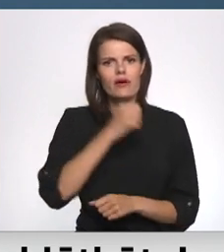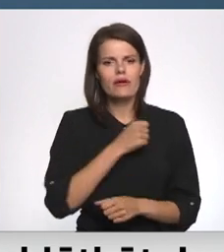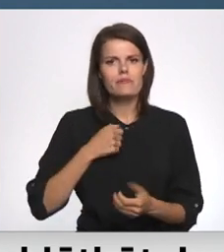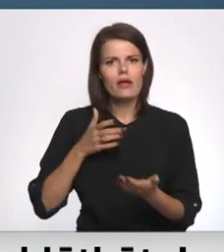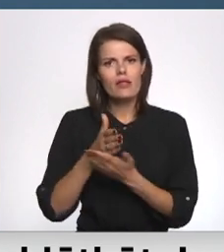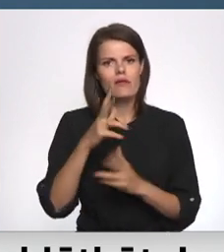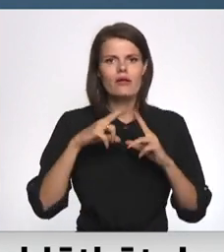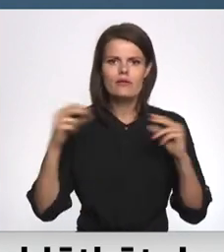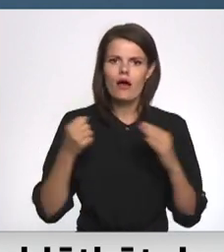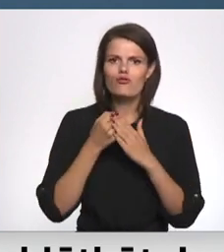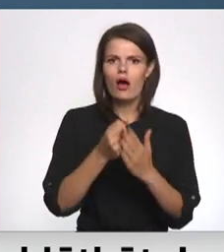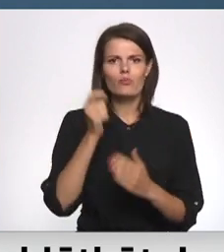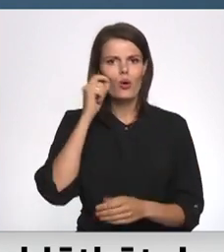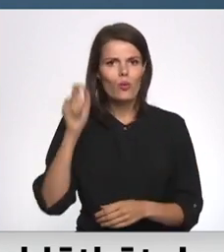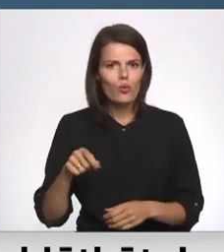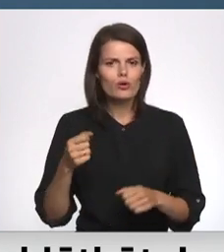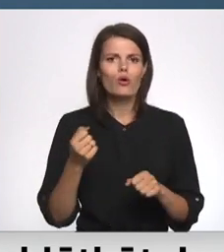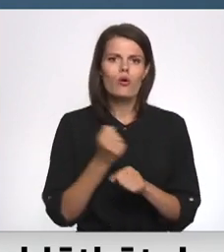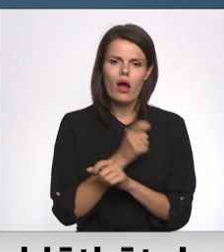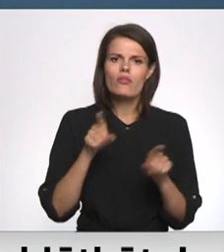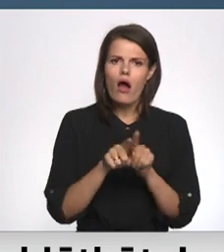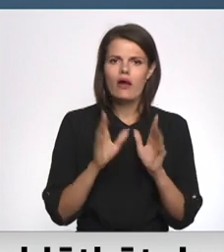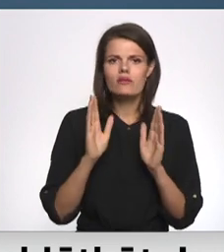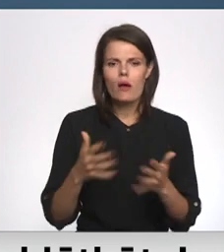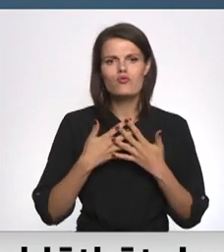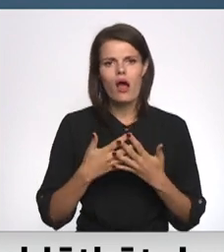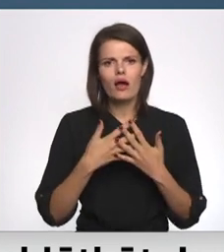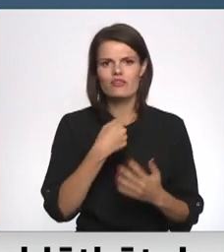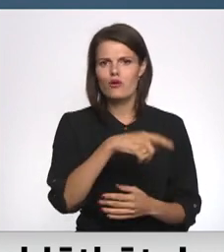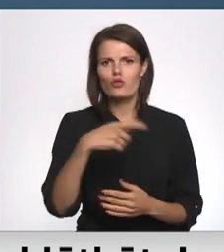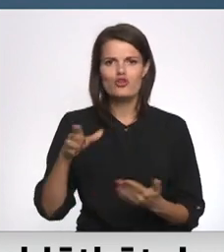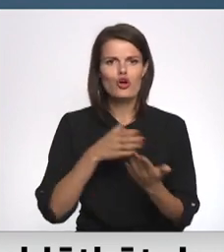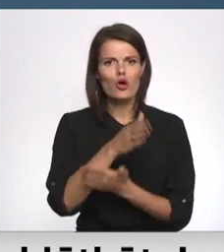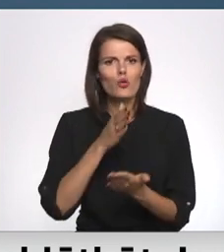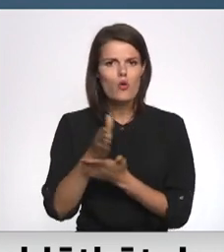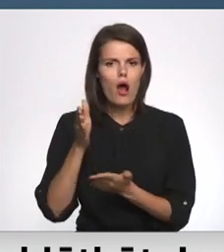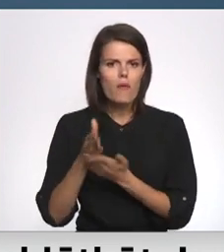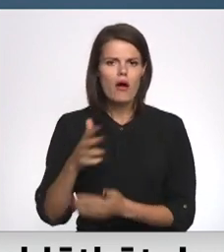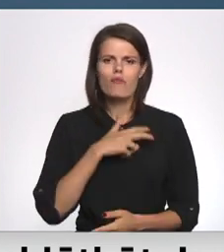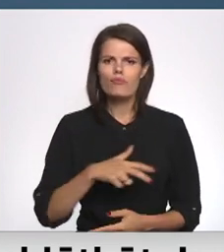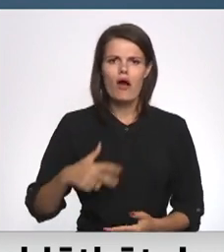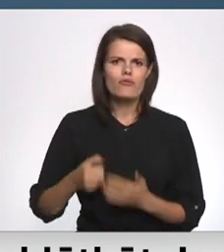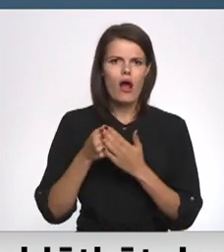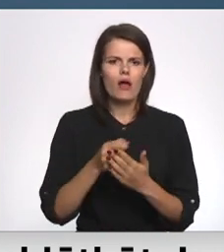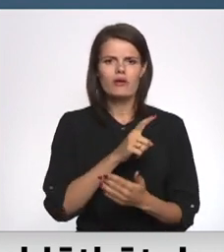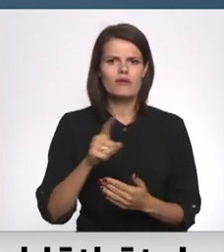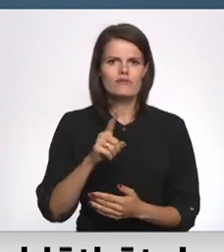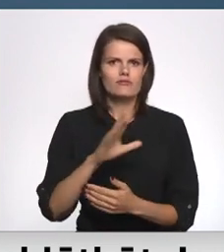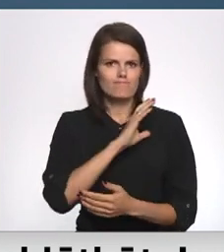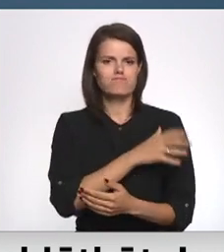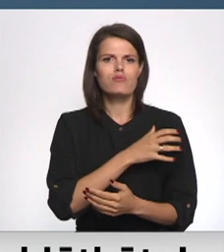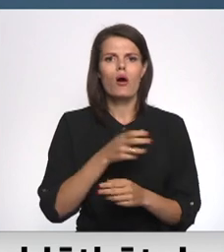NATO, atbalstot Ukraina un esot aktīviem citās jomās. Dānija atbalst visu spēcīgāku atbildi, kas